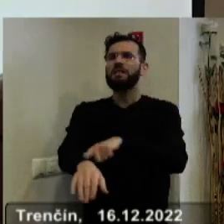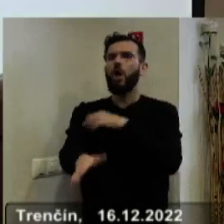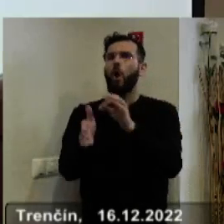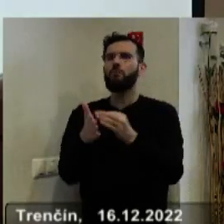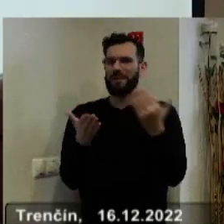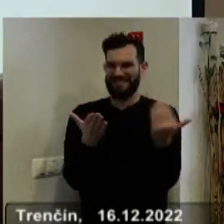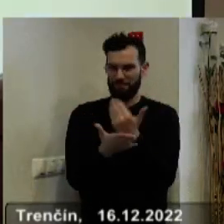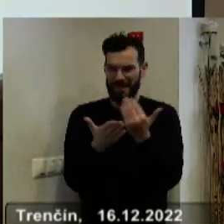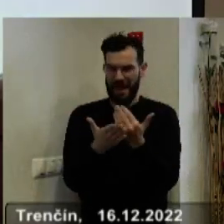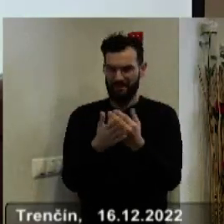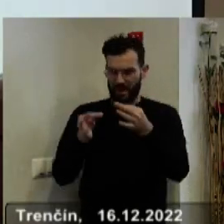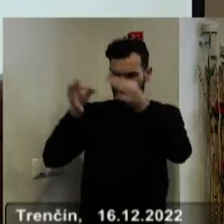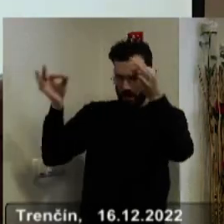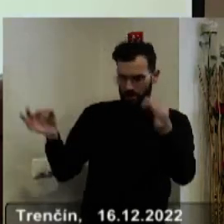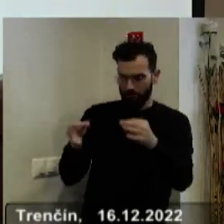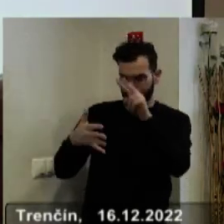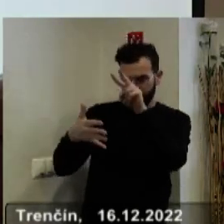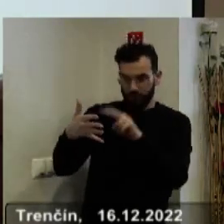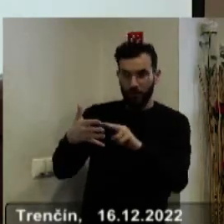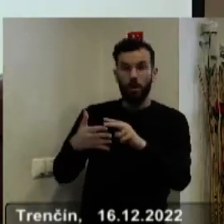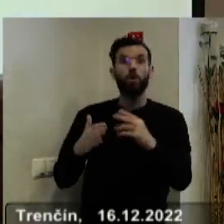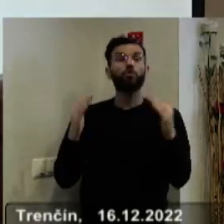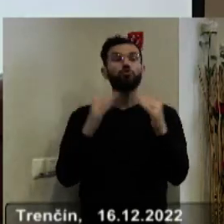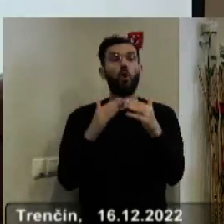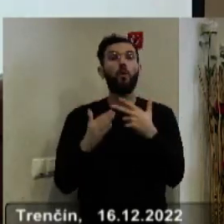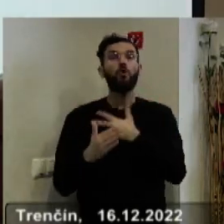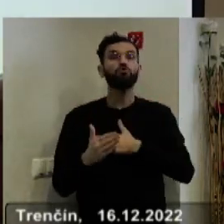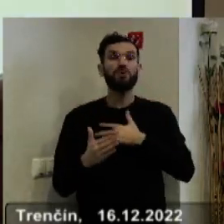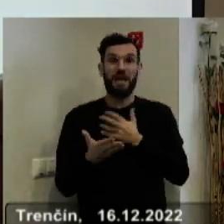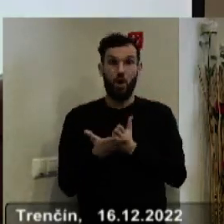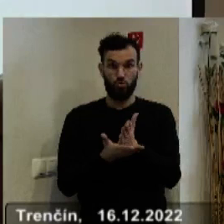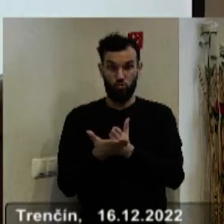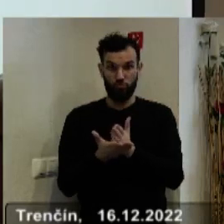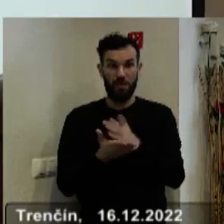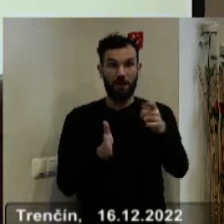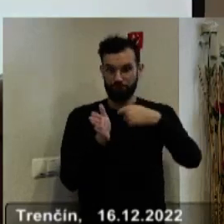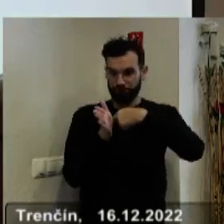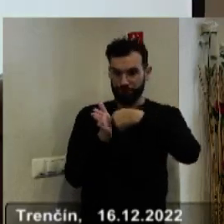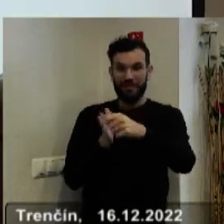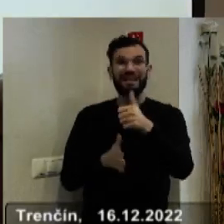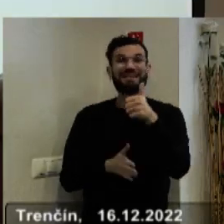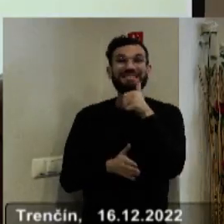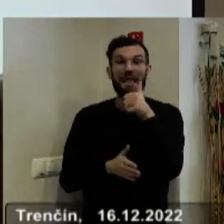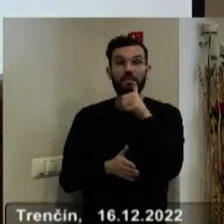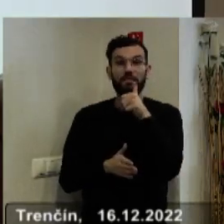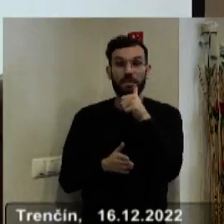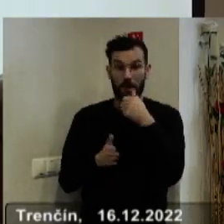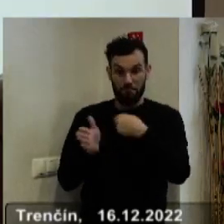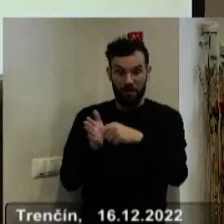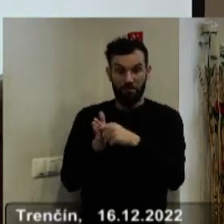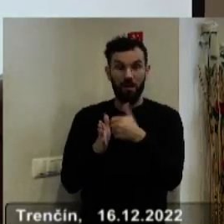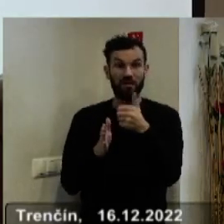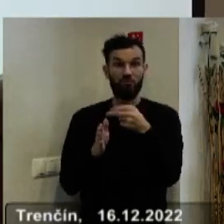uvedený napríklad v domove sociálnych služieb ide úhrada denná sacba hore o 1 eur,